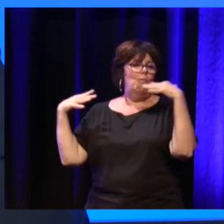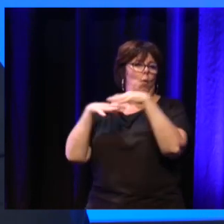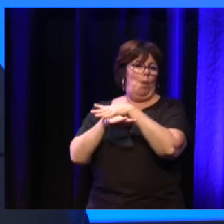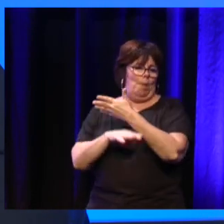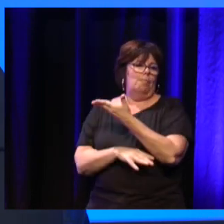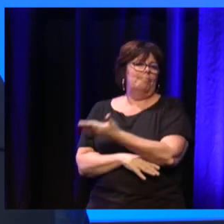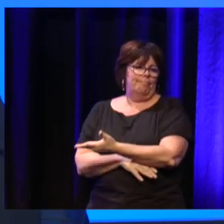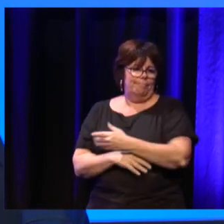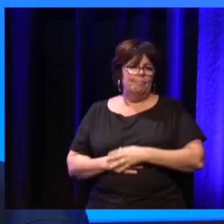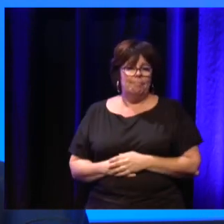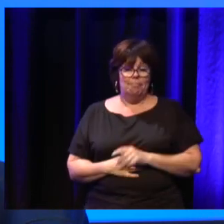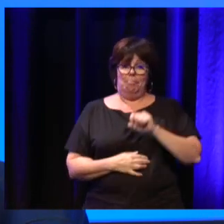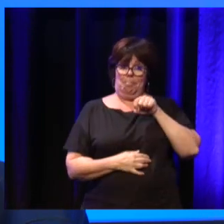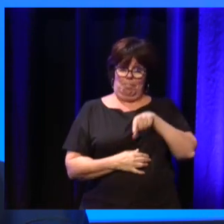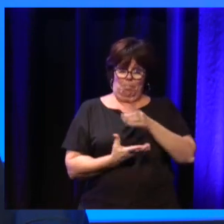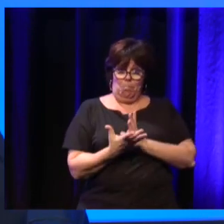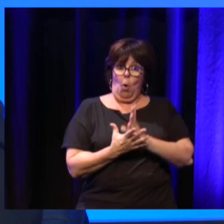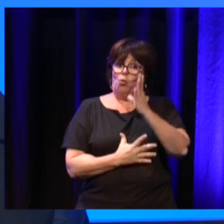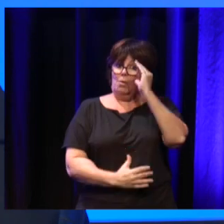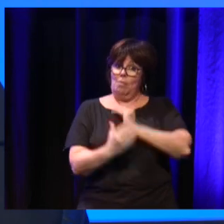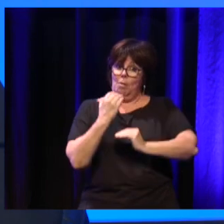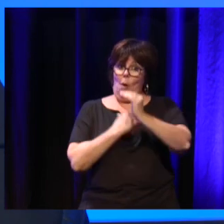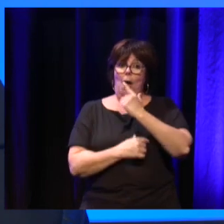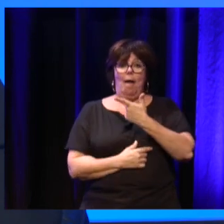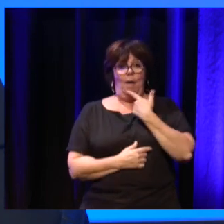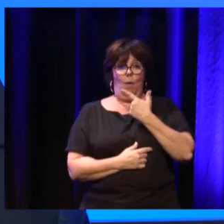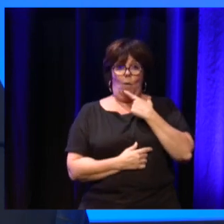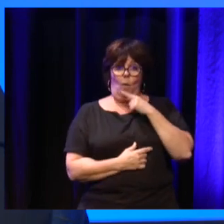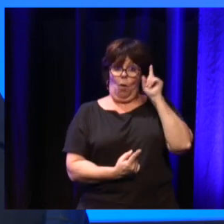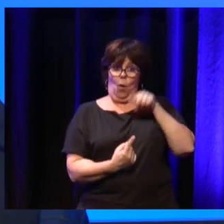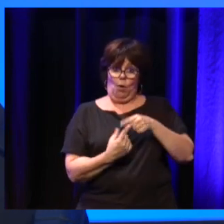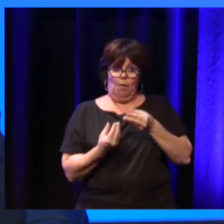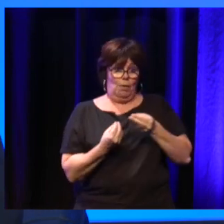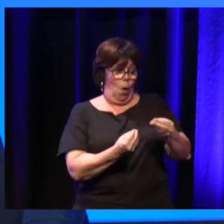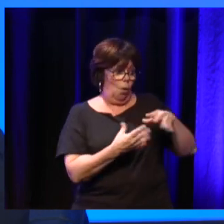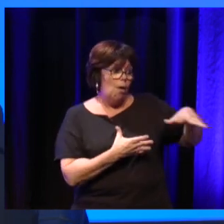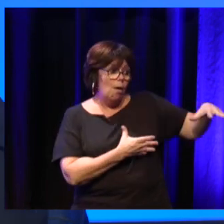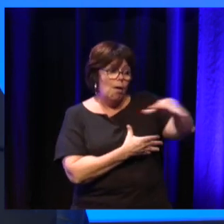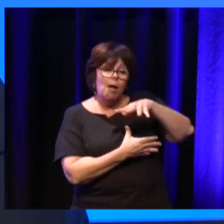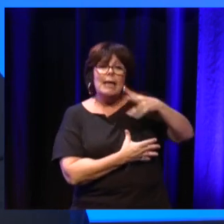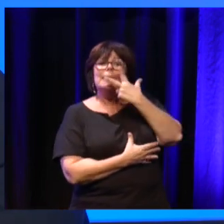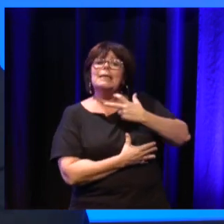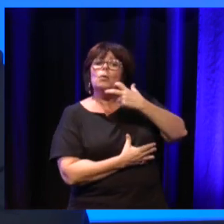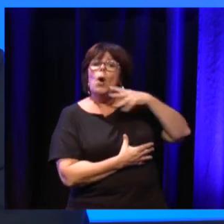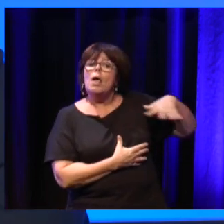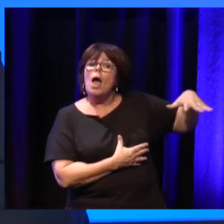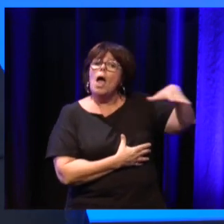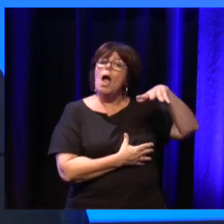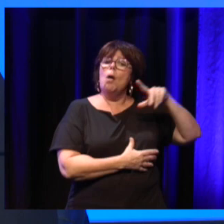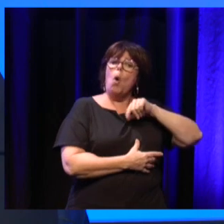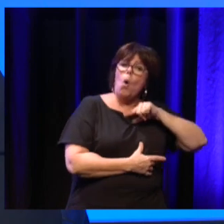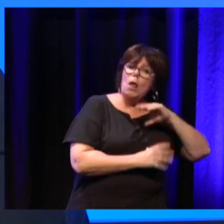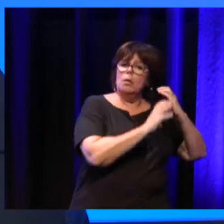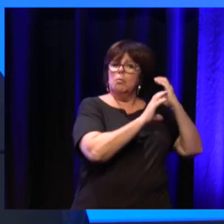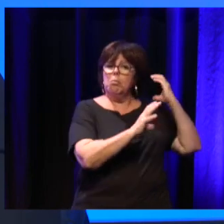programme, il est de sensibiliser les acteurs, ces acteurs de la société civile, a davantage de vigilance, d'attention, de